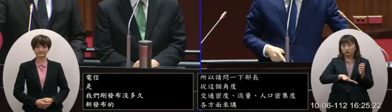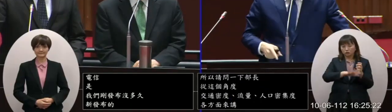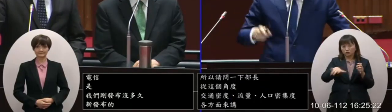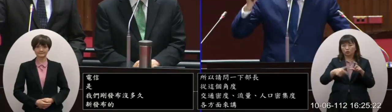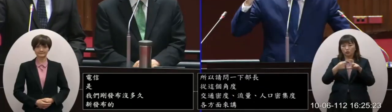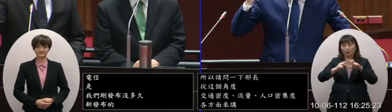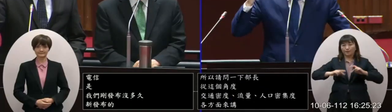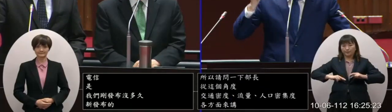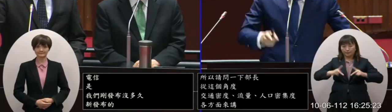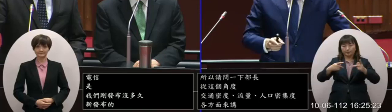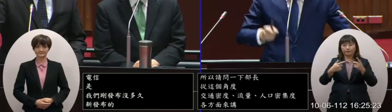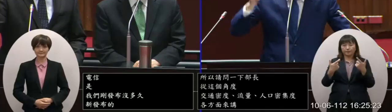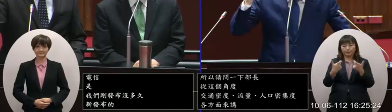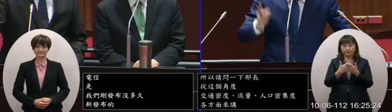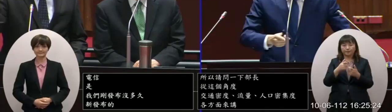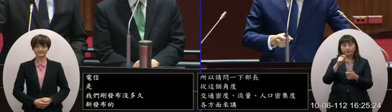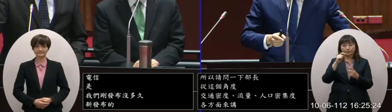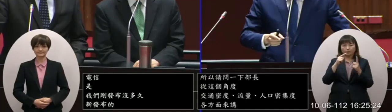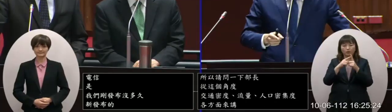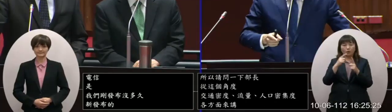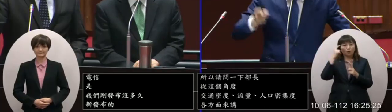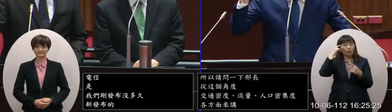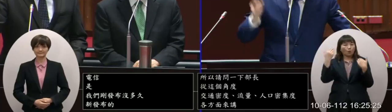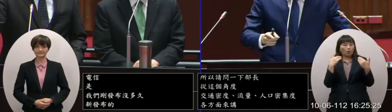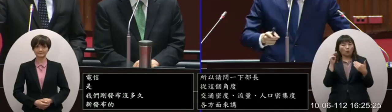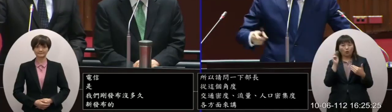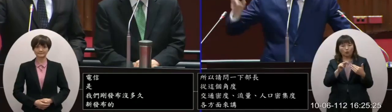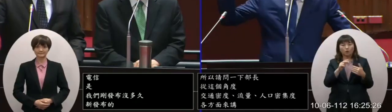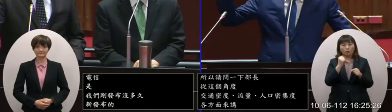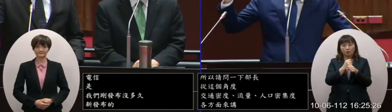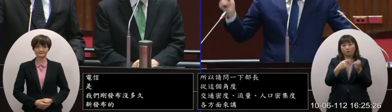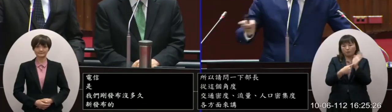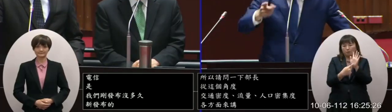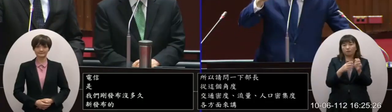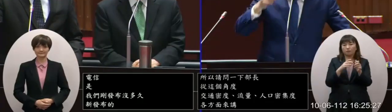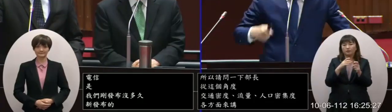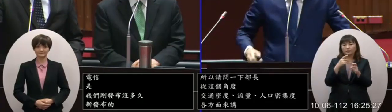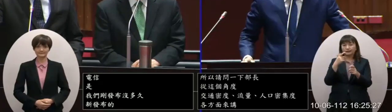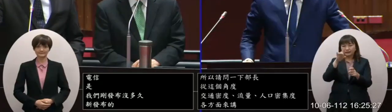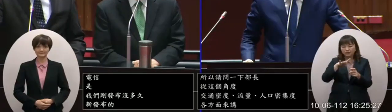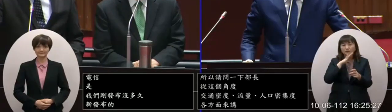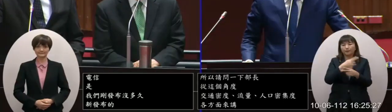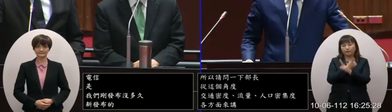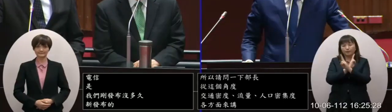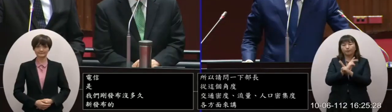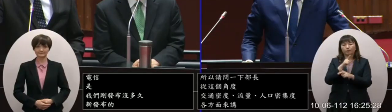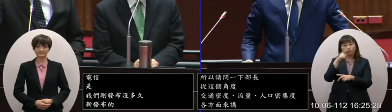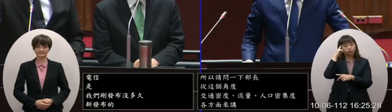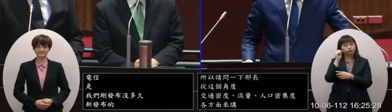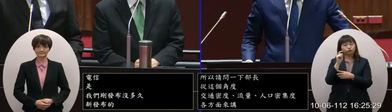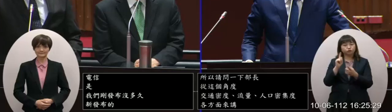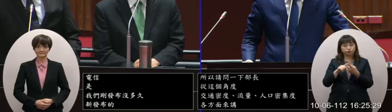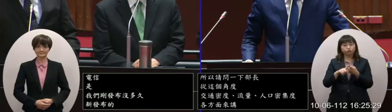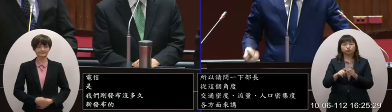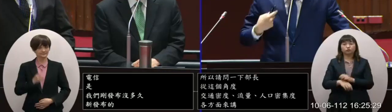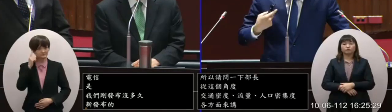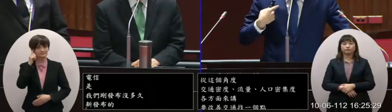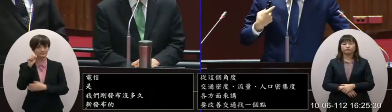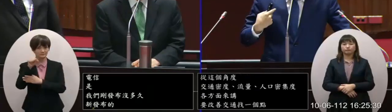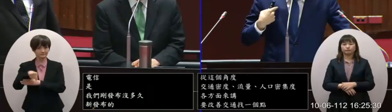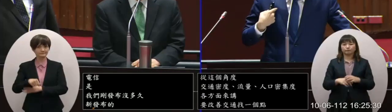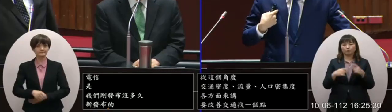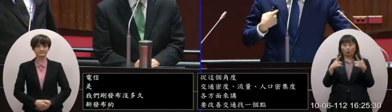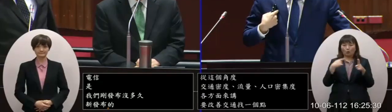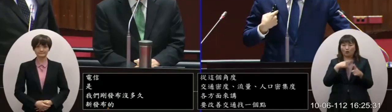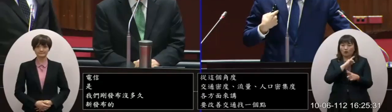把它改善我跟你講最快的人民最有感的最能夠做示範的叫做板橋部長你現在同意了吧我同意不是